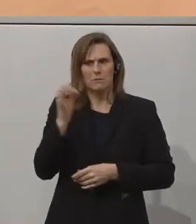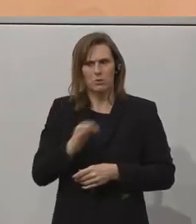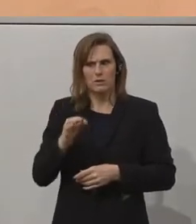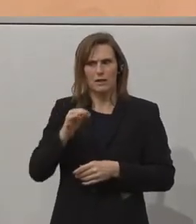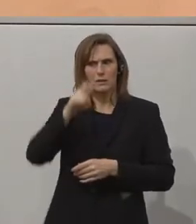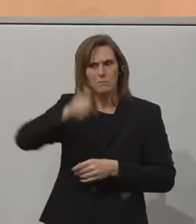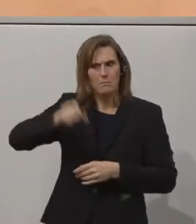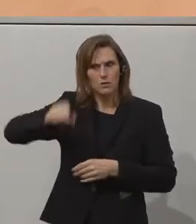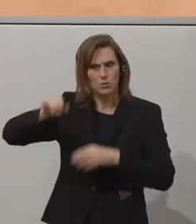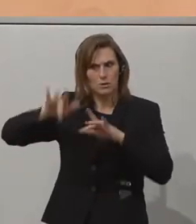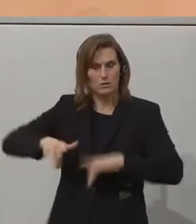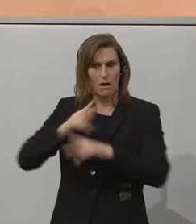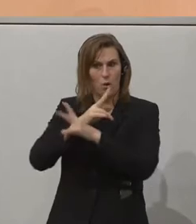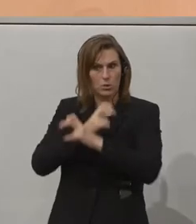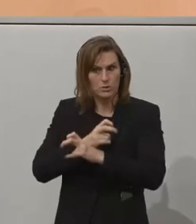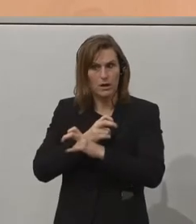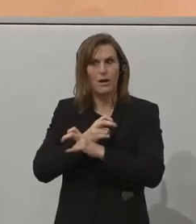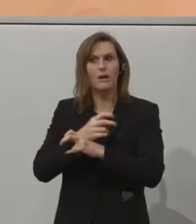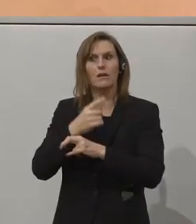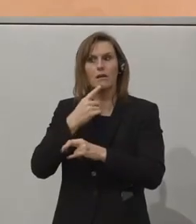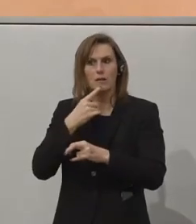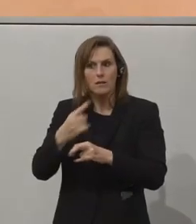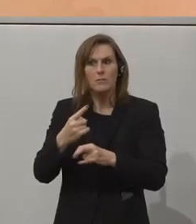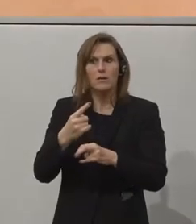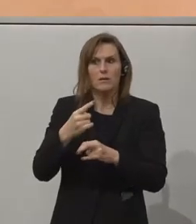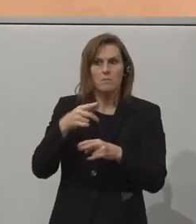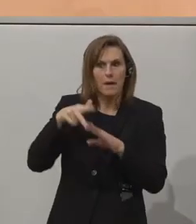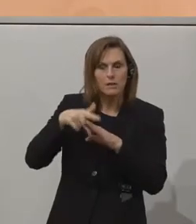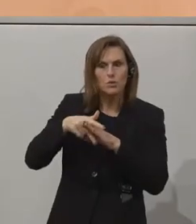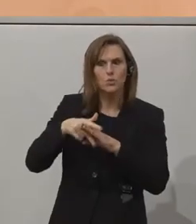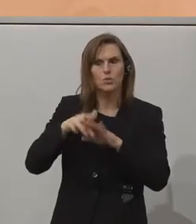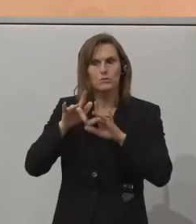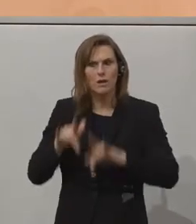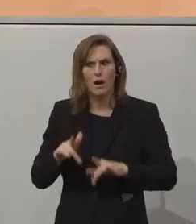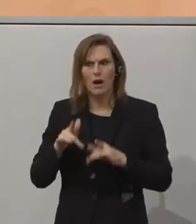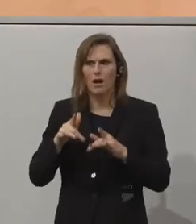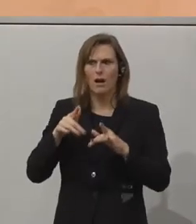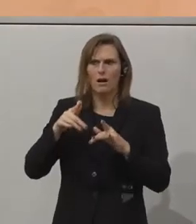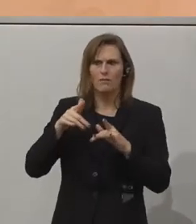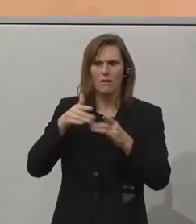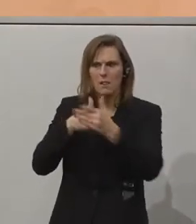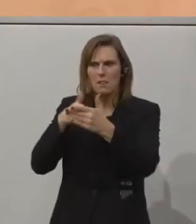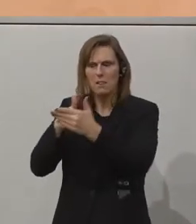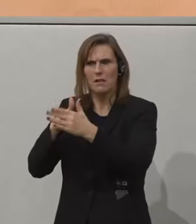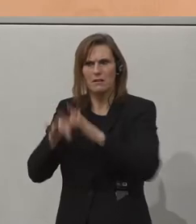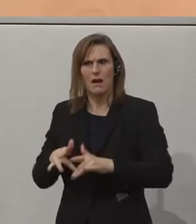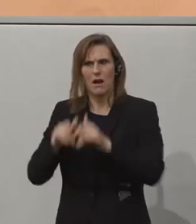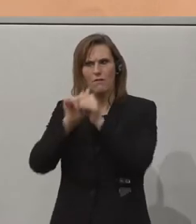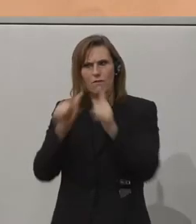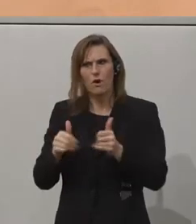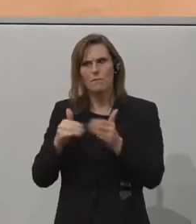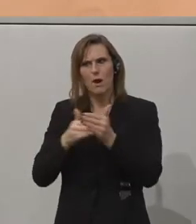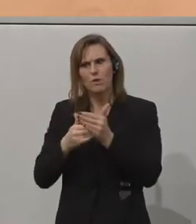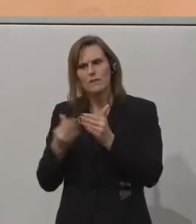Österreich, die in der Frage der Behinderung, des Handicaps in irgendeiner Form auf zusätzliche Unterstützung